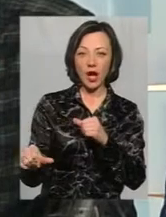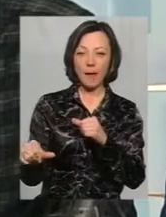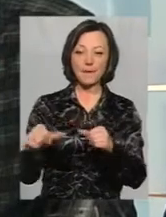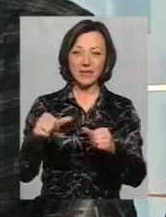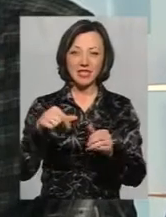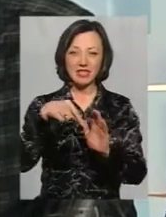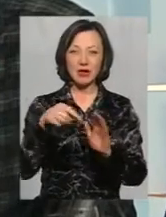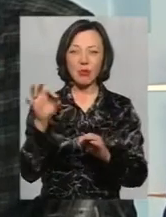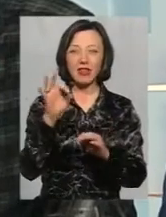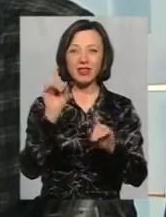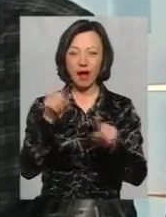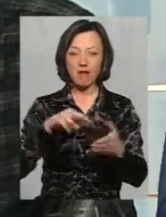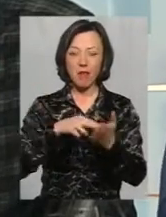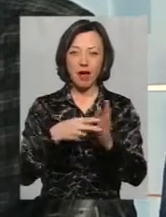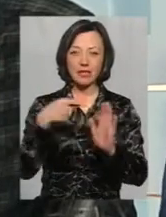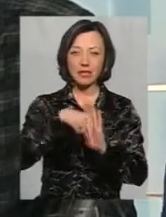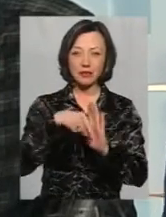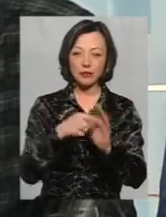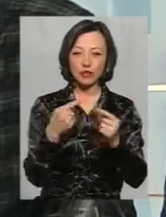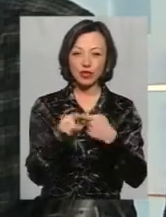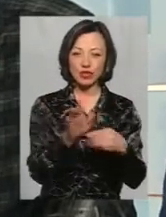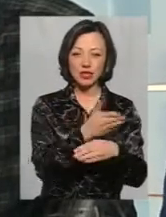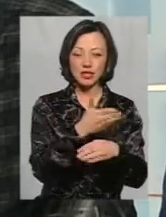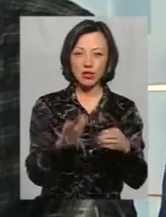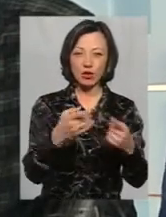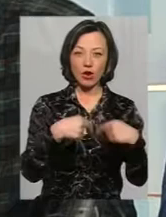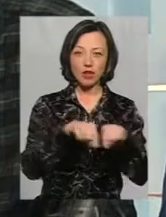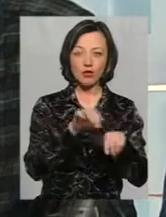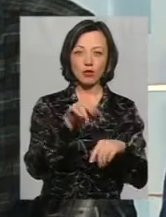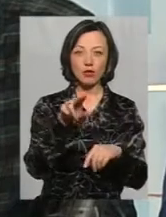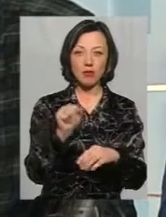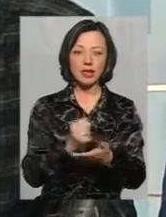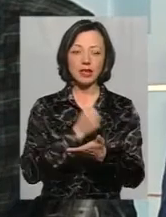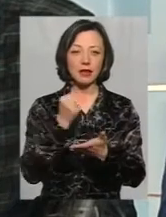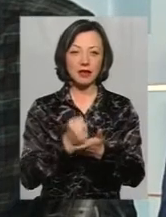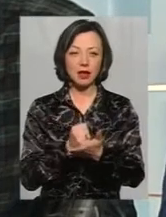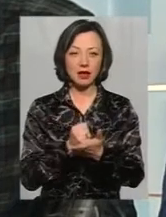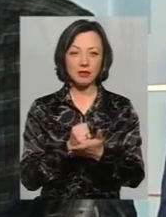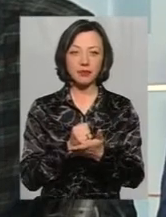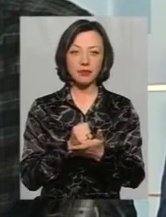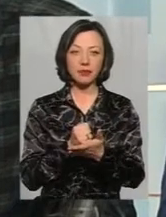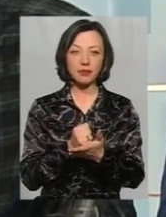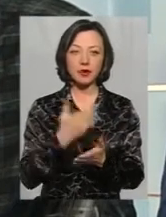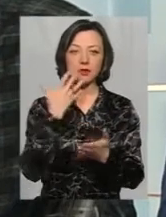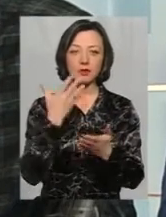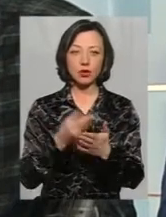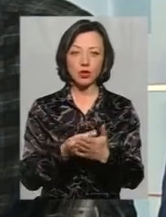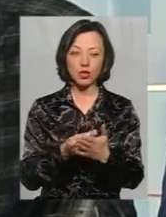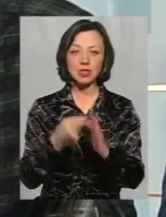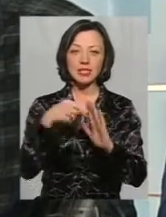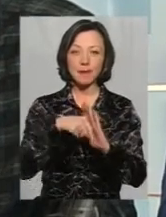символів від іншої частини Організації українських націоналістів, затвердила на другому великому зборі своєю